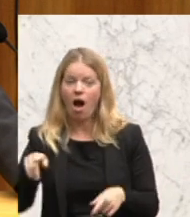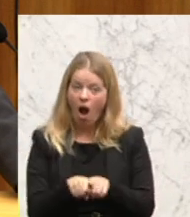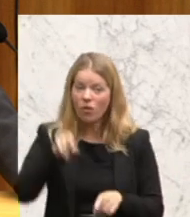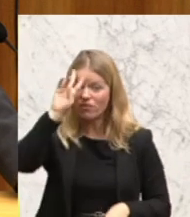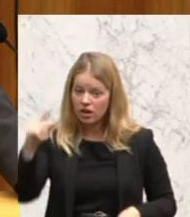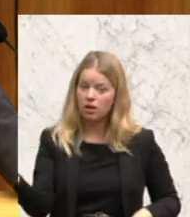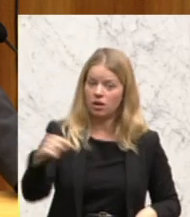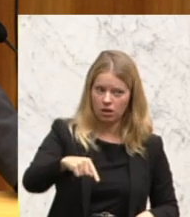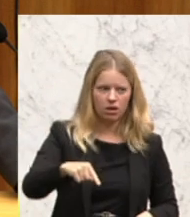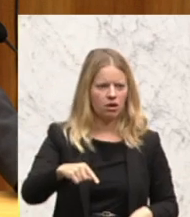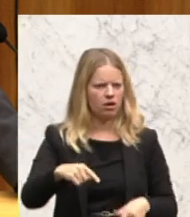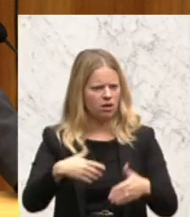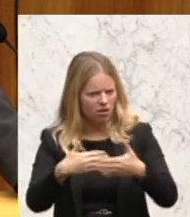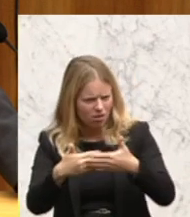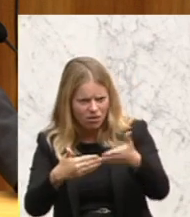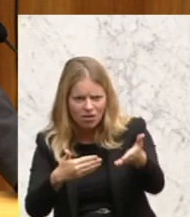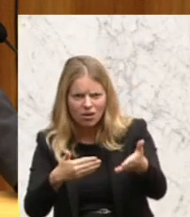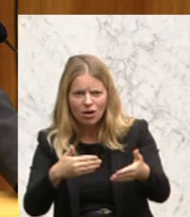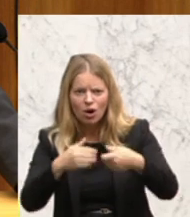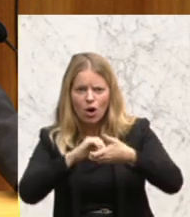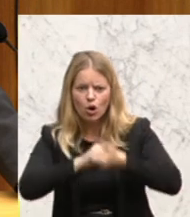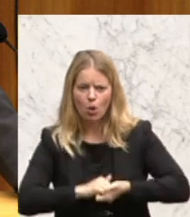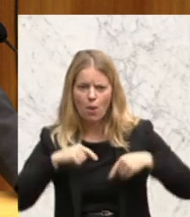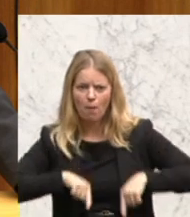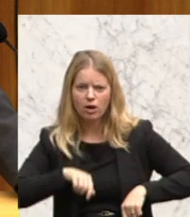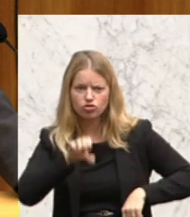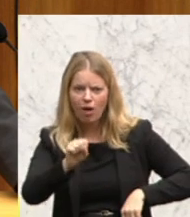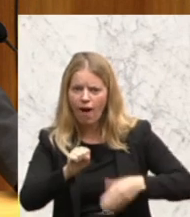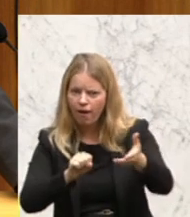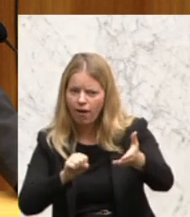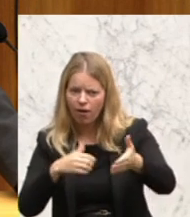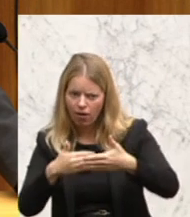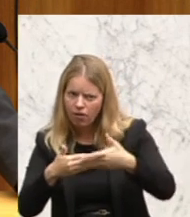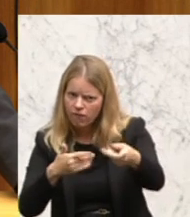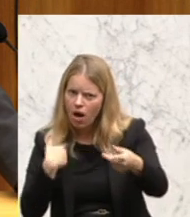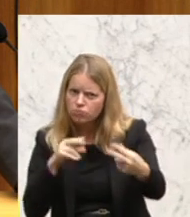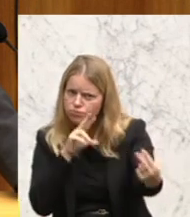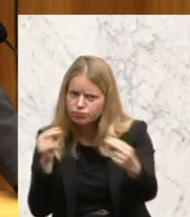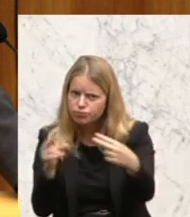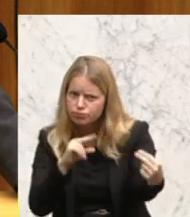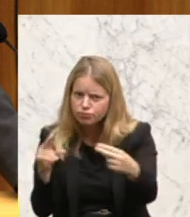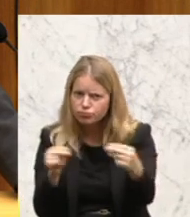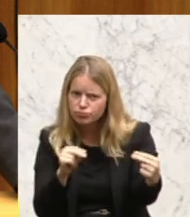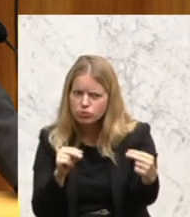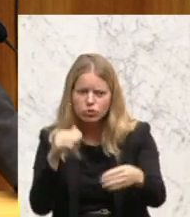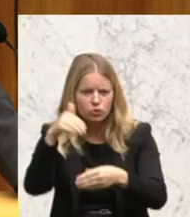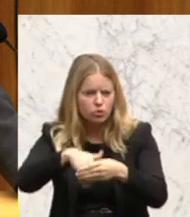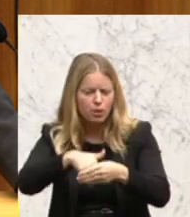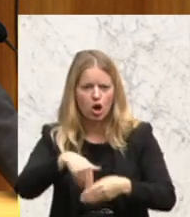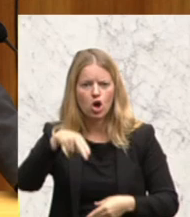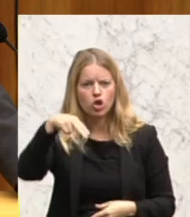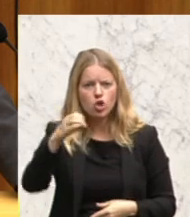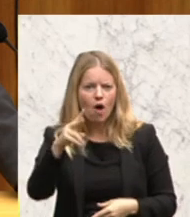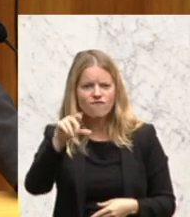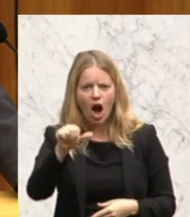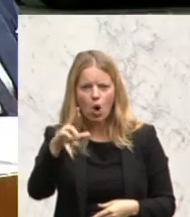Gegenwart, Herr Klubobmann-Strache, gesprochen hat über Nova Rossia. So heißt das.